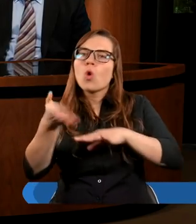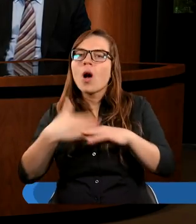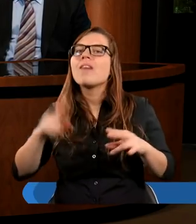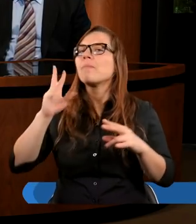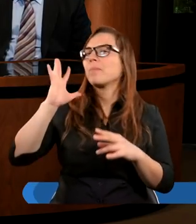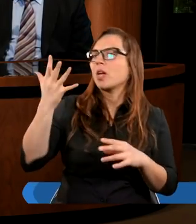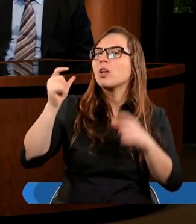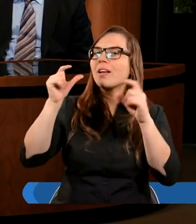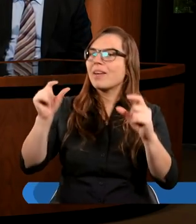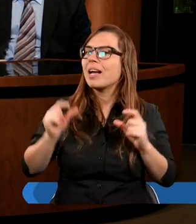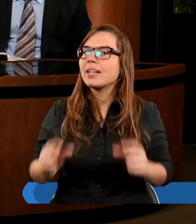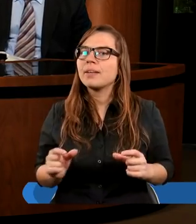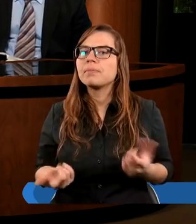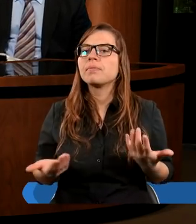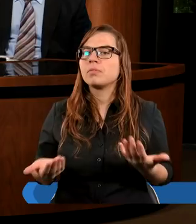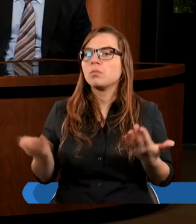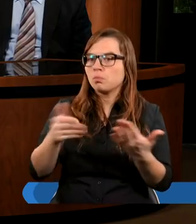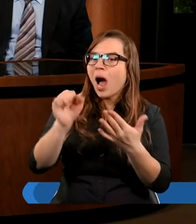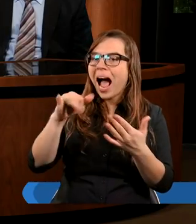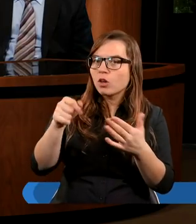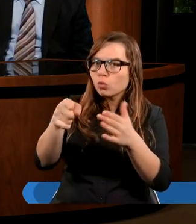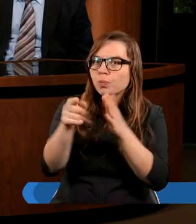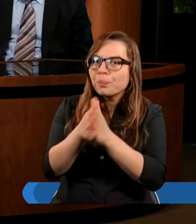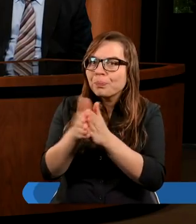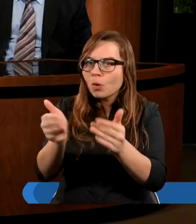drugi rozdział i piąty werset. Asiu, mogę cię prosić?